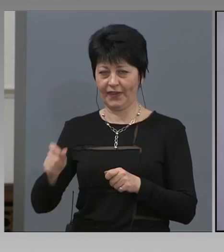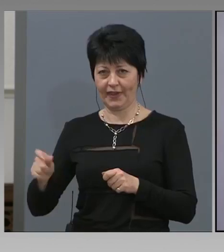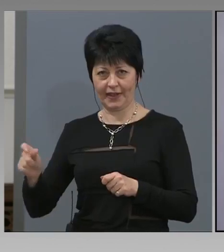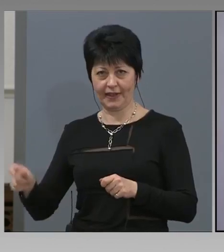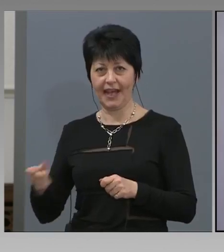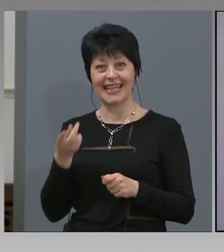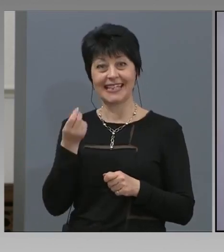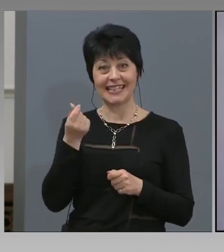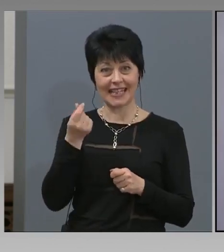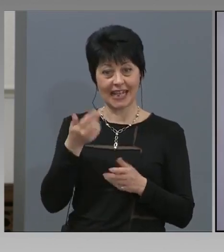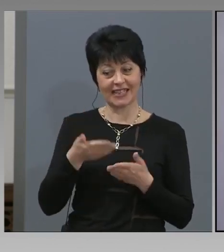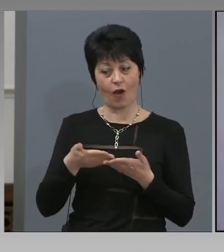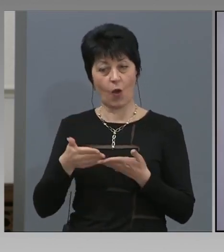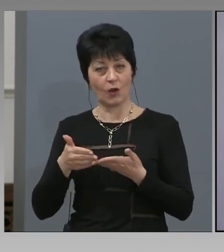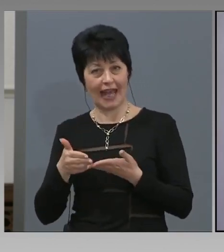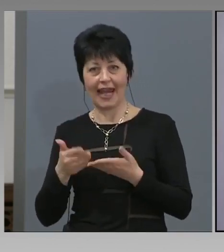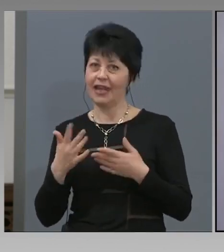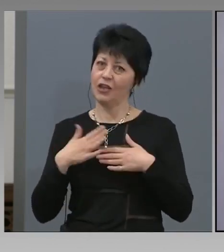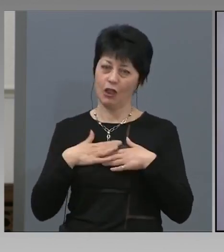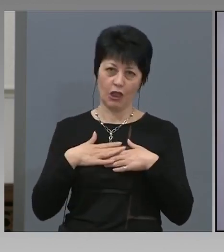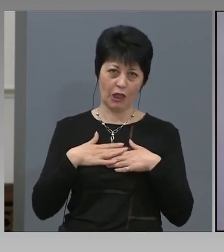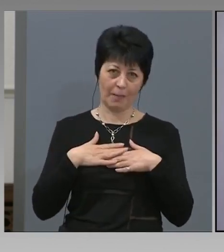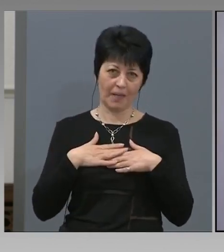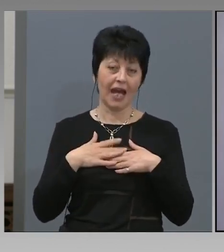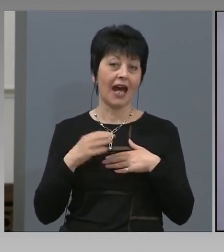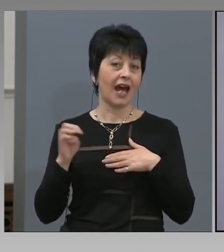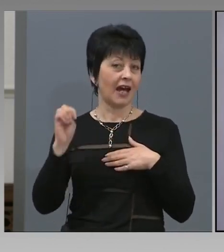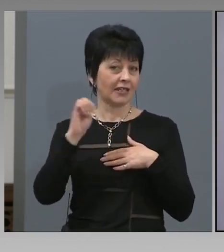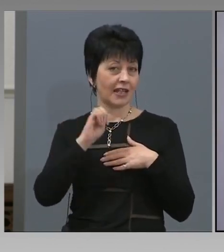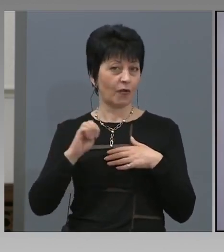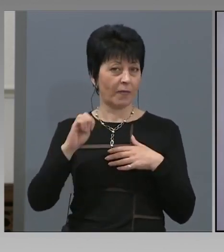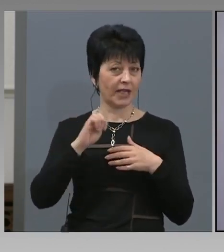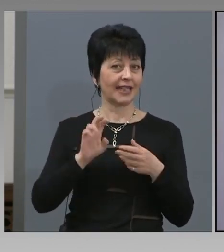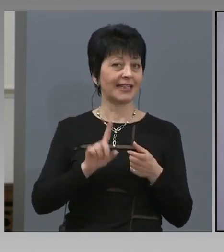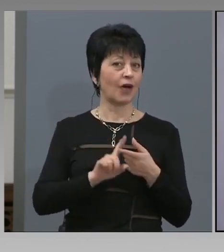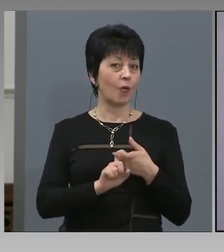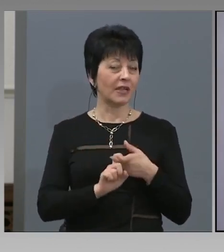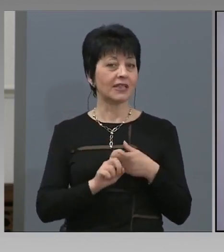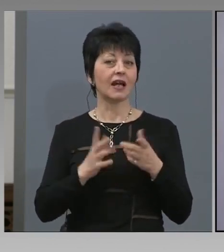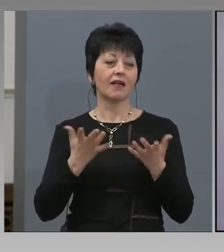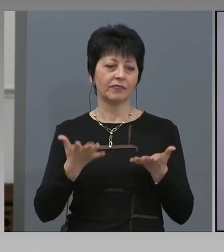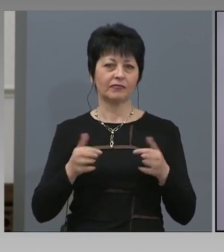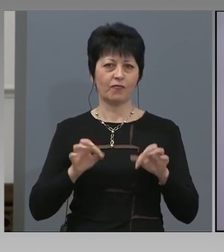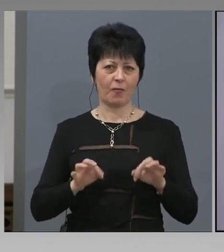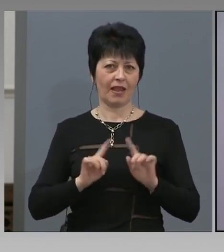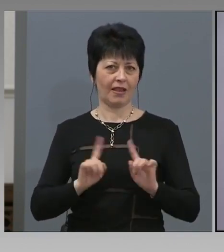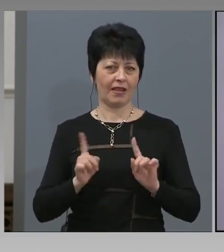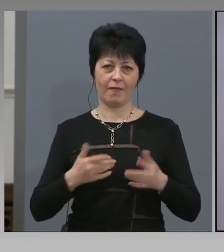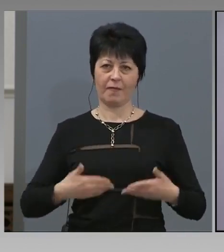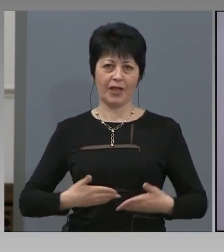Ако има предложение от Европейската комисия за осигуряване на заемно финансиране, ние към момента нямаме между това.